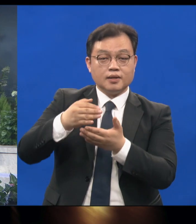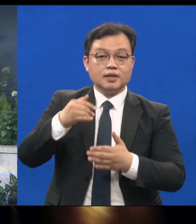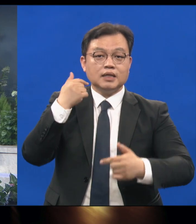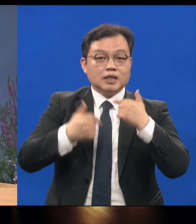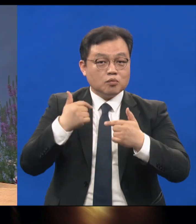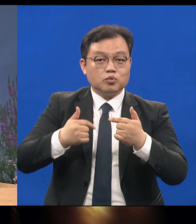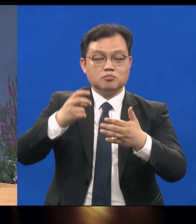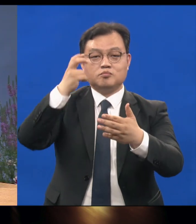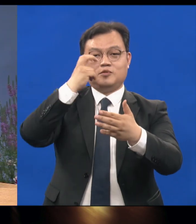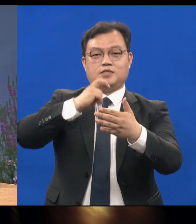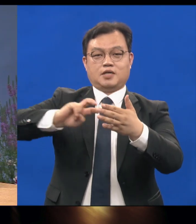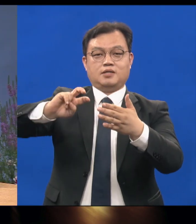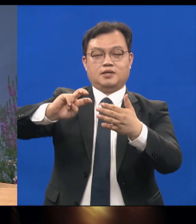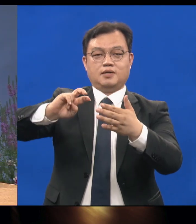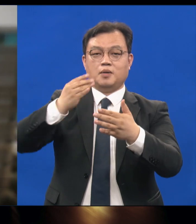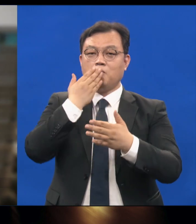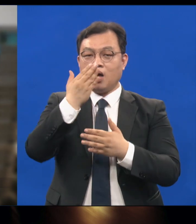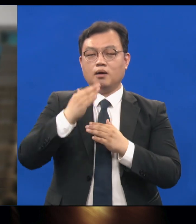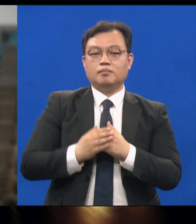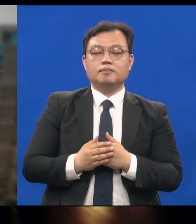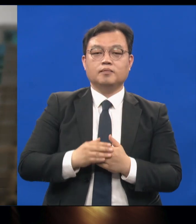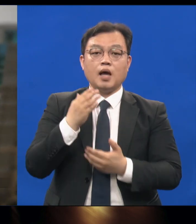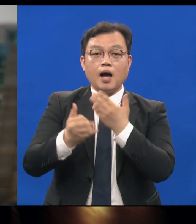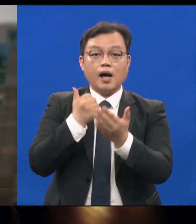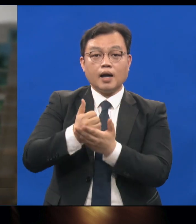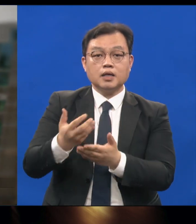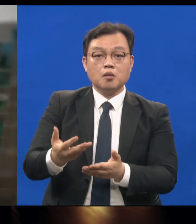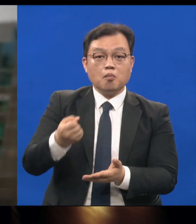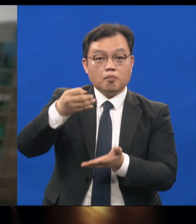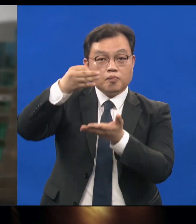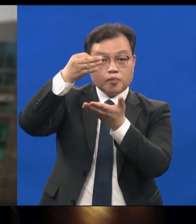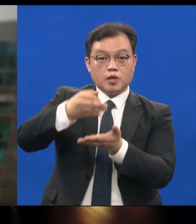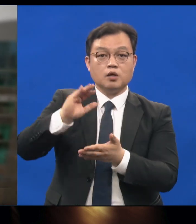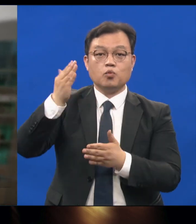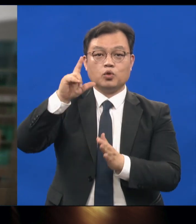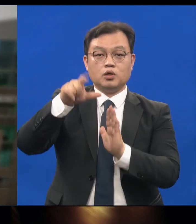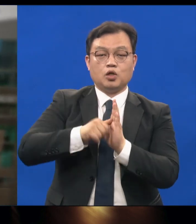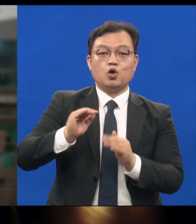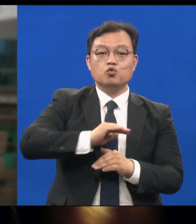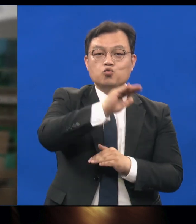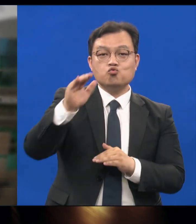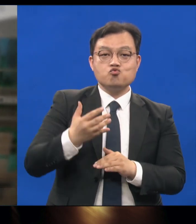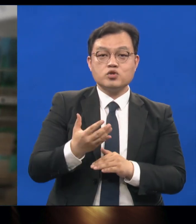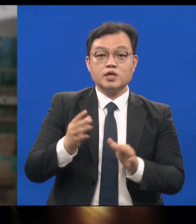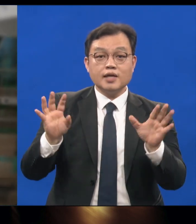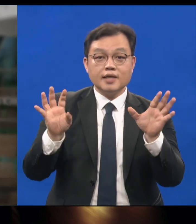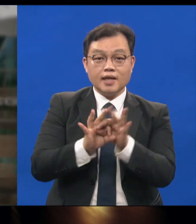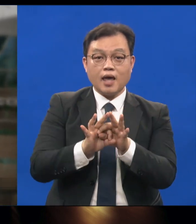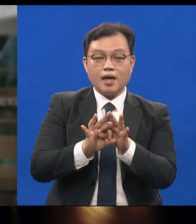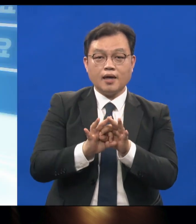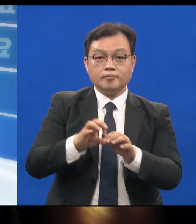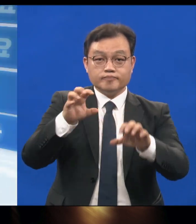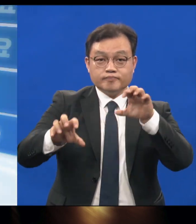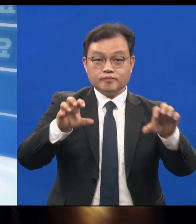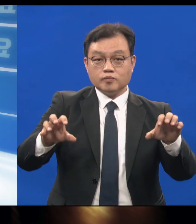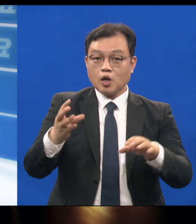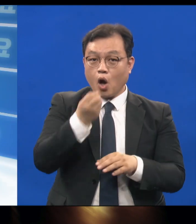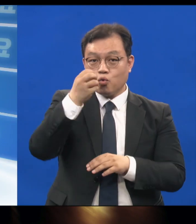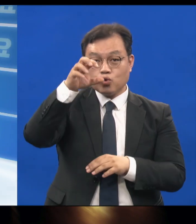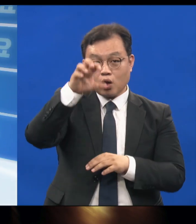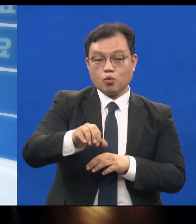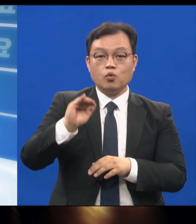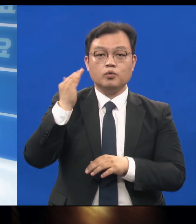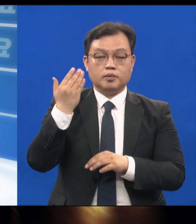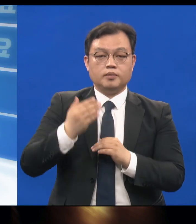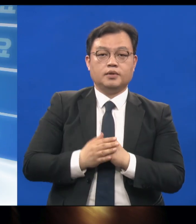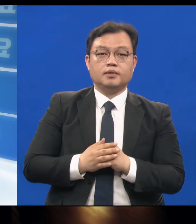것이에요 하나님의 기업이 될 때 우리가 속한 각 영역들이 거룩한 타인이라는 점이었어요 여러분 여호와께서